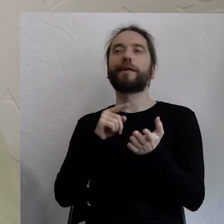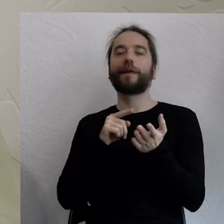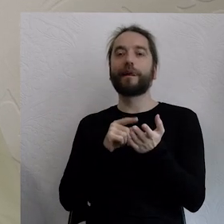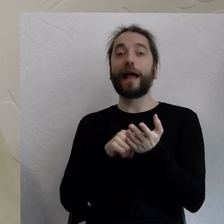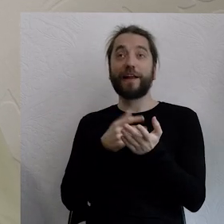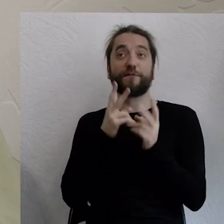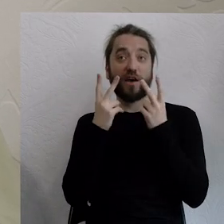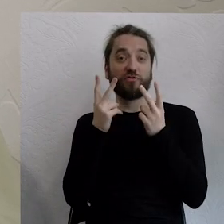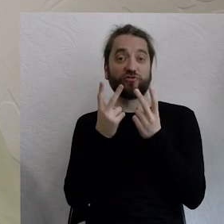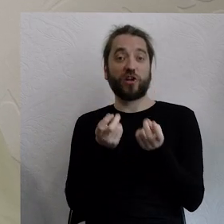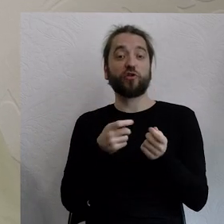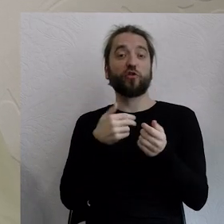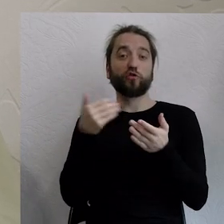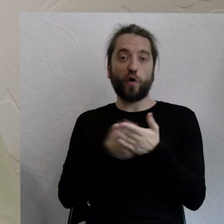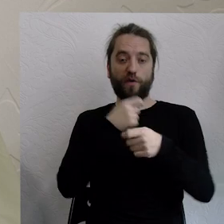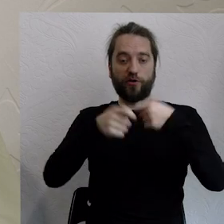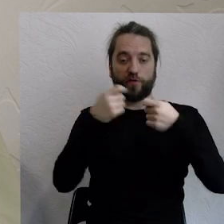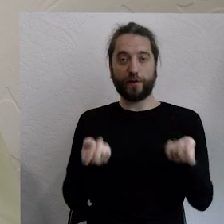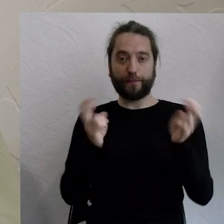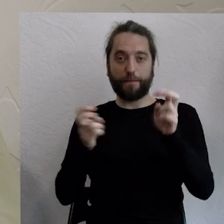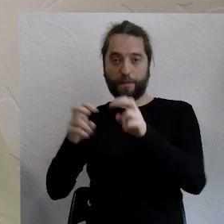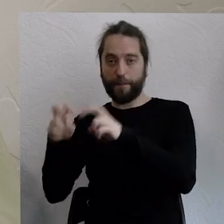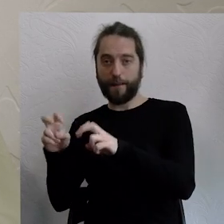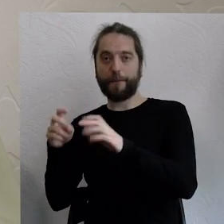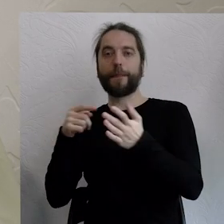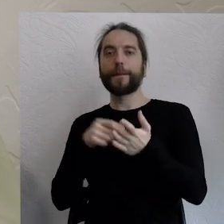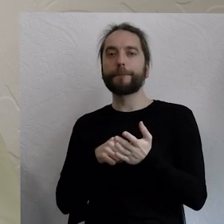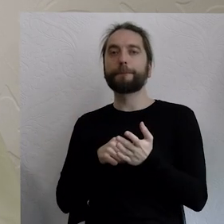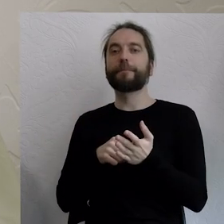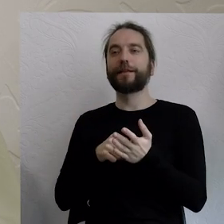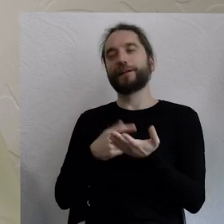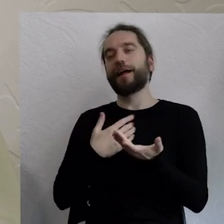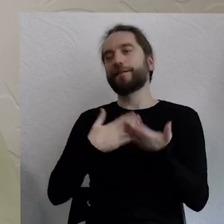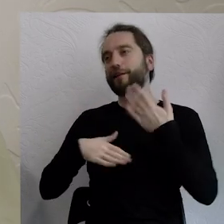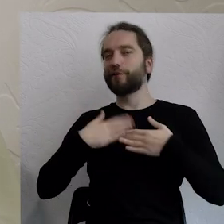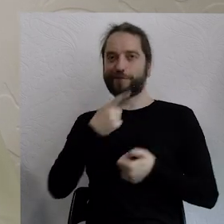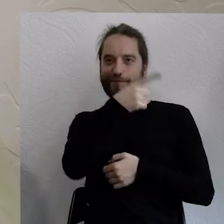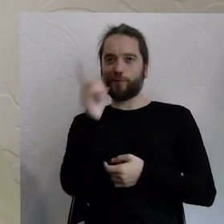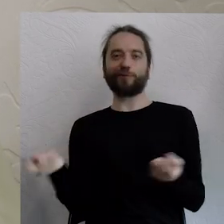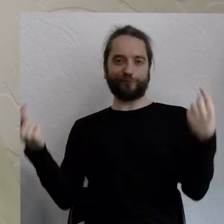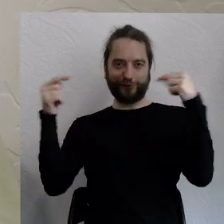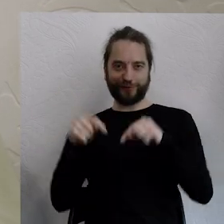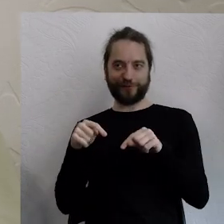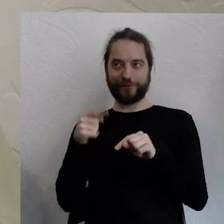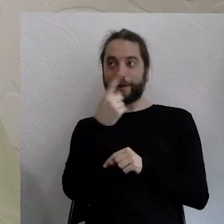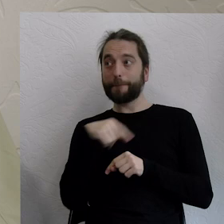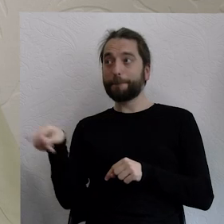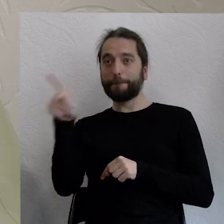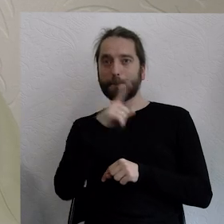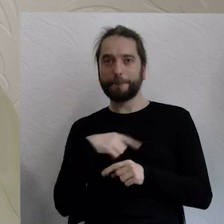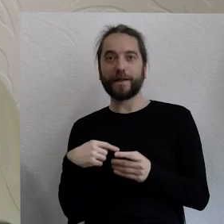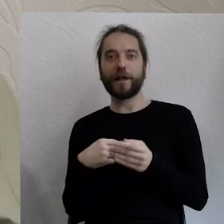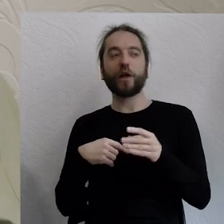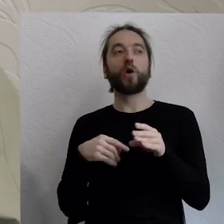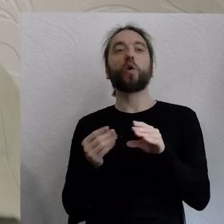to jest bardzo trudne do wyobrażenia sobie. Dlatego cieszę się, że tu jesteśmy. Wszyscy będziemy w równy sposób partycypować